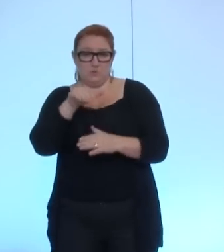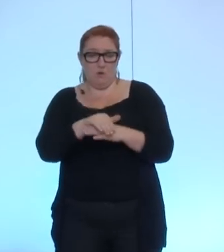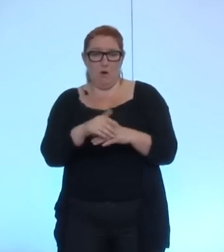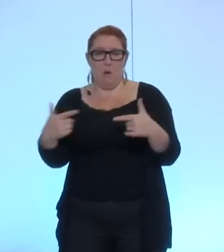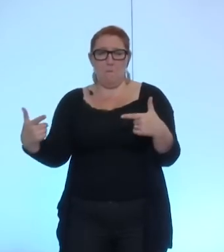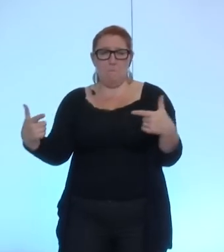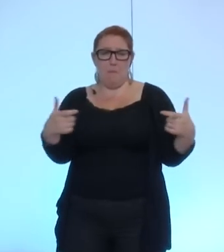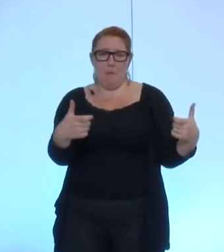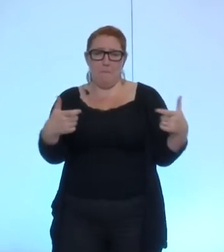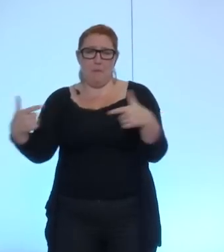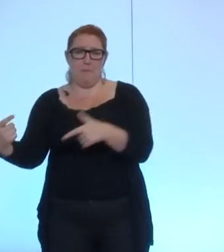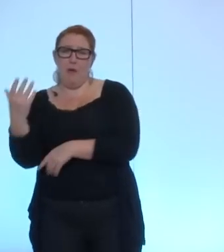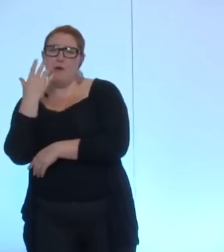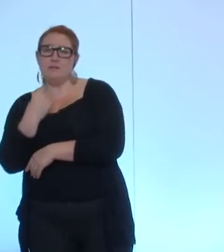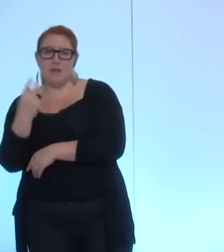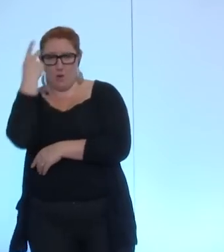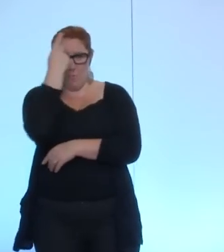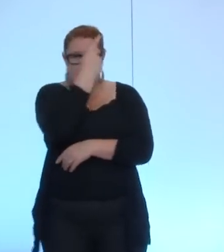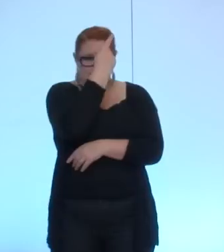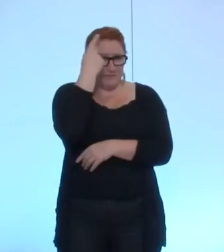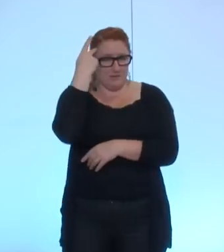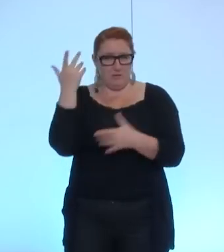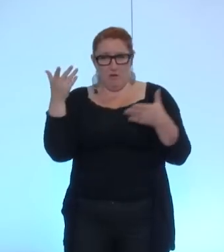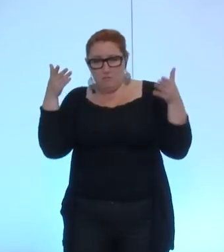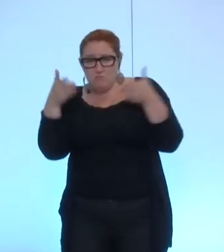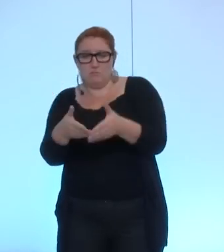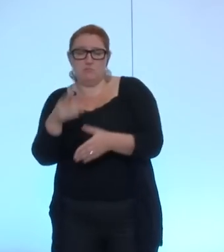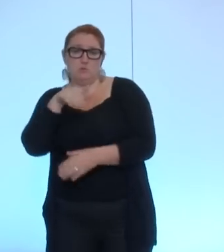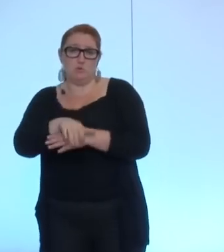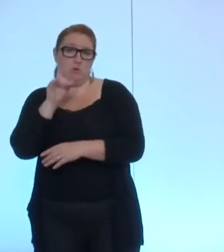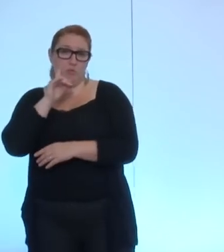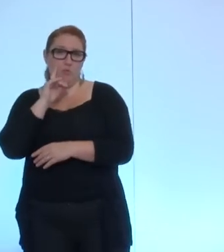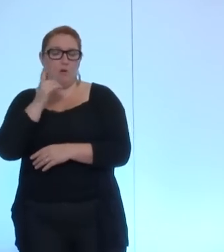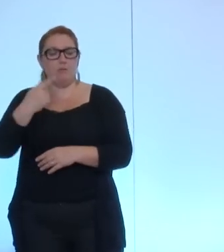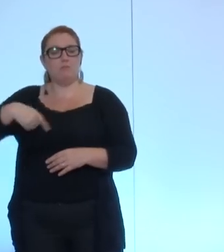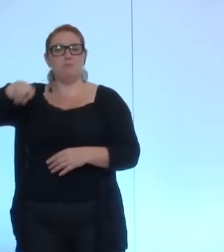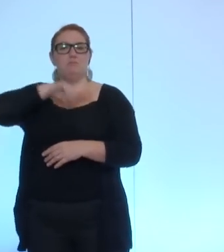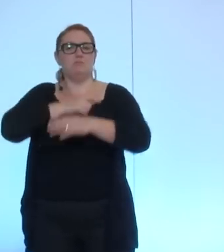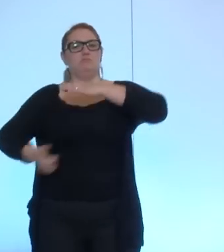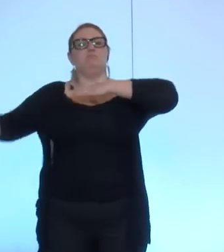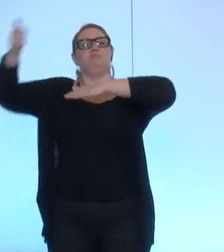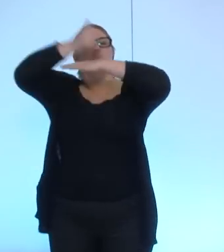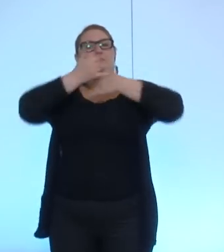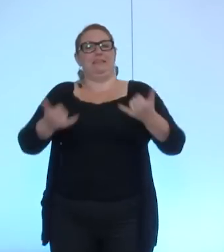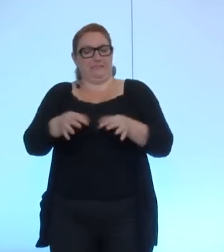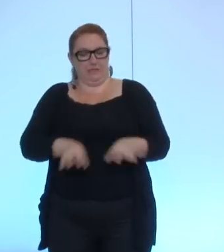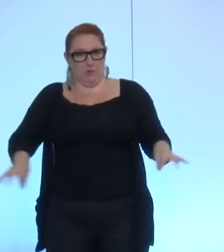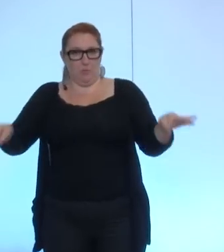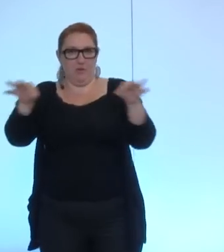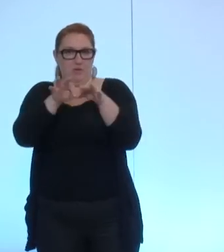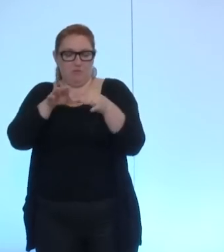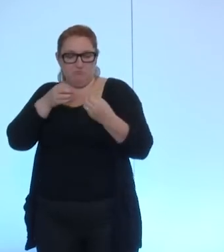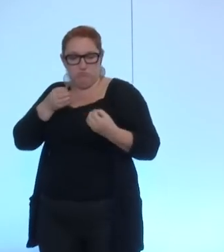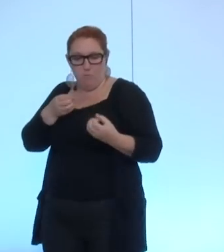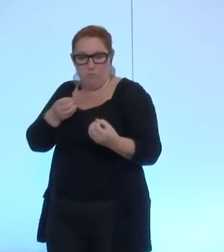-palestinien c'est aussi parce qu'il sert de prétexte aux plus hautes autorités de notre pays pour instiller jusque dans nos quartiers le